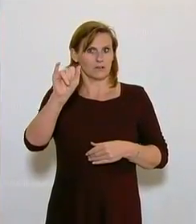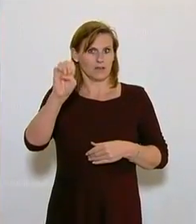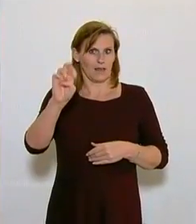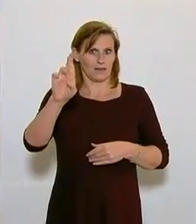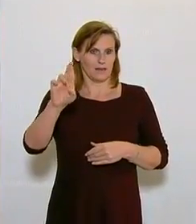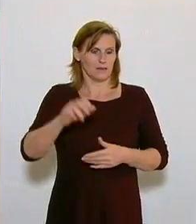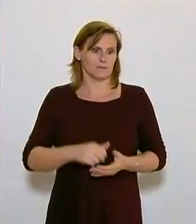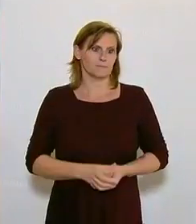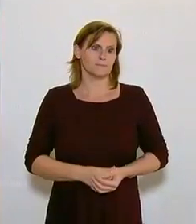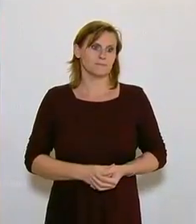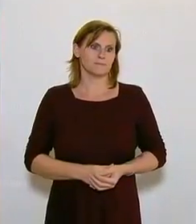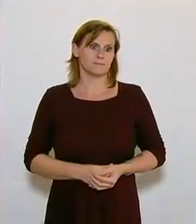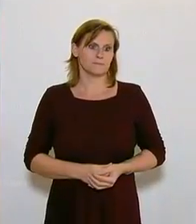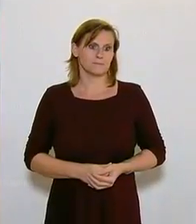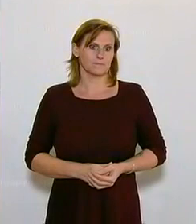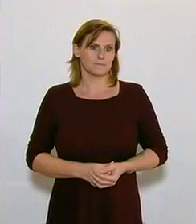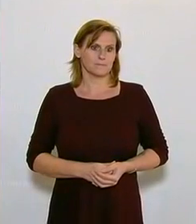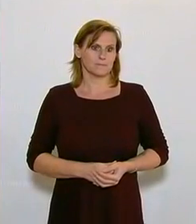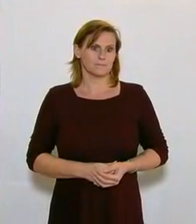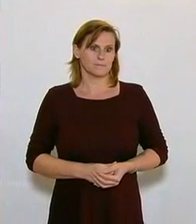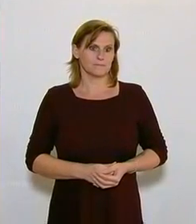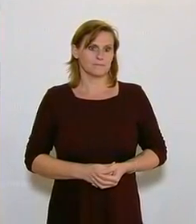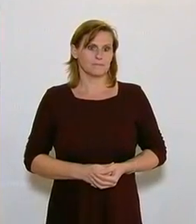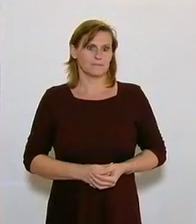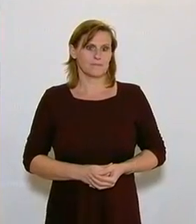Eintrittstickets weiterhin nur ein Steuersatz von 5 Prozent abzuführen.